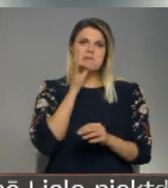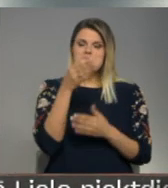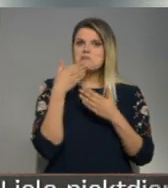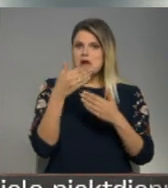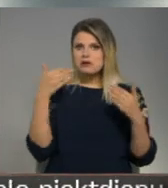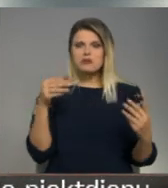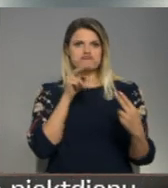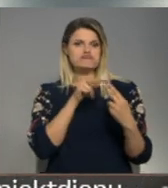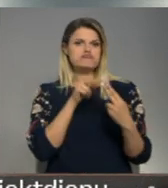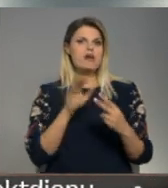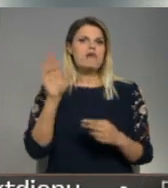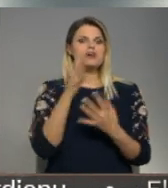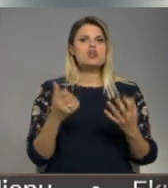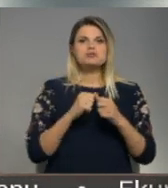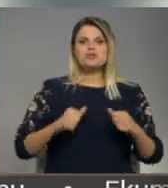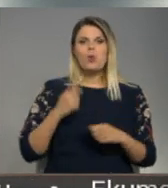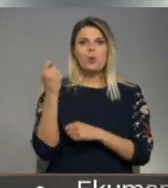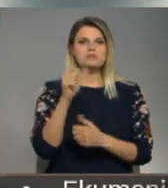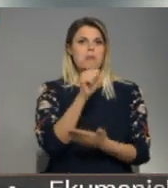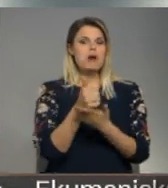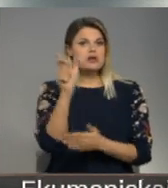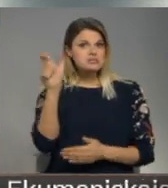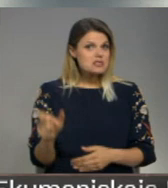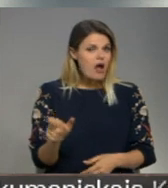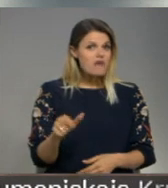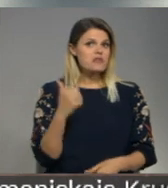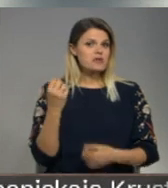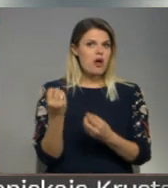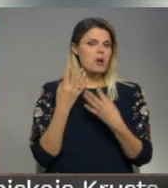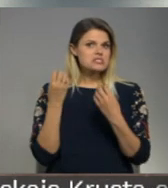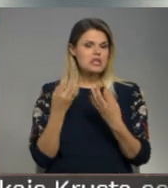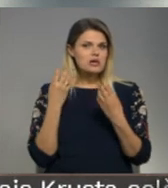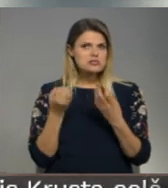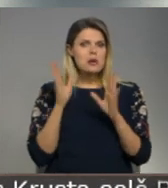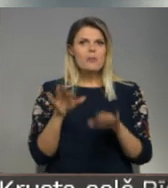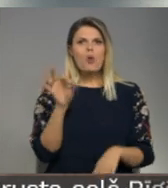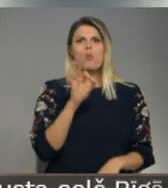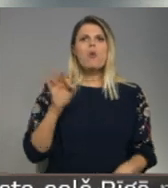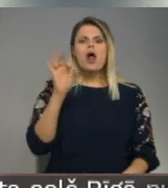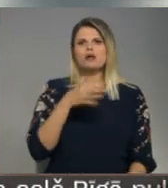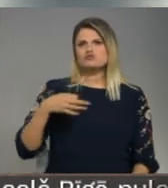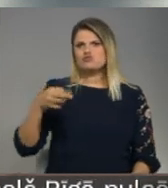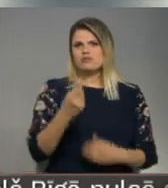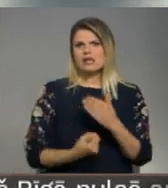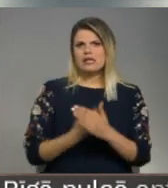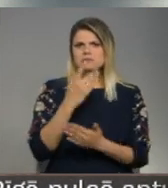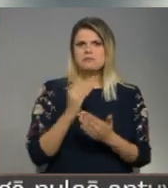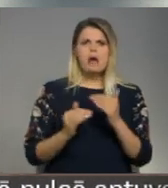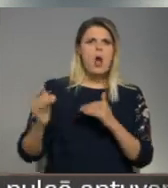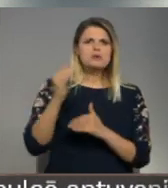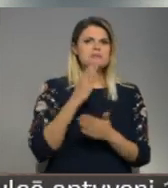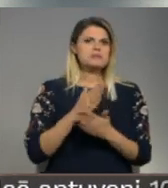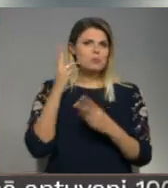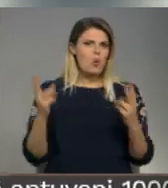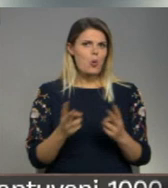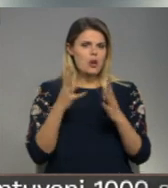ar Valsts ugunsēsības un glābšanas dienestu pārstāvīntu Palkaunieci. Viņa vēstīja par holēņas novadā izcēlušos paaugstināts bīstamības ugunsgrēki,